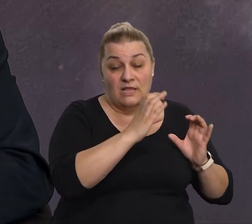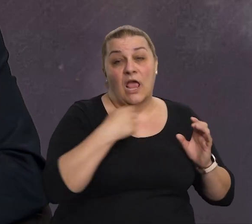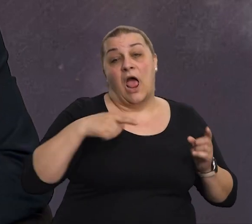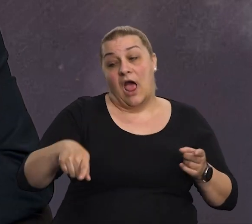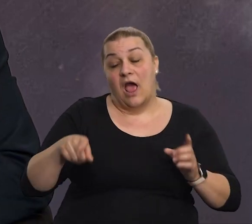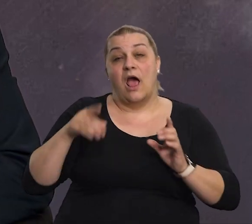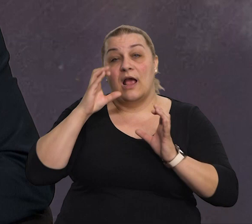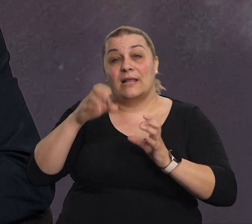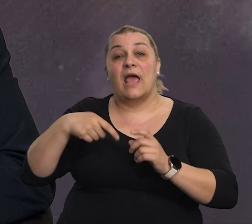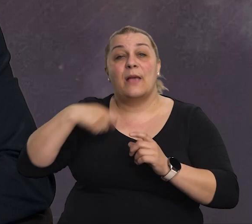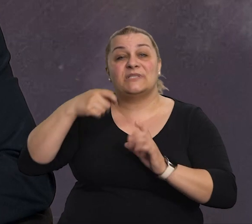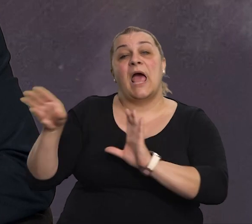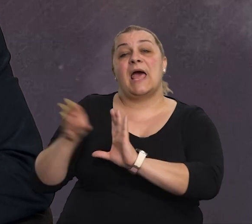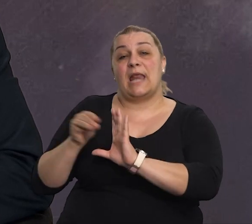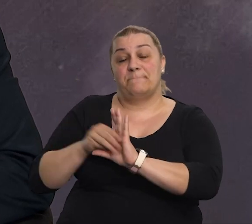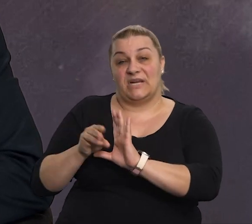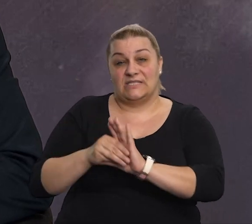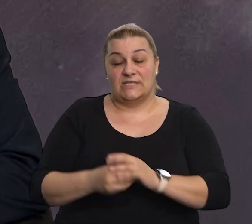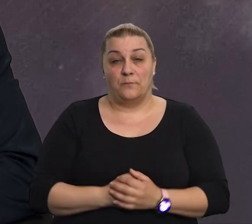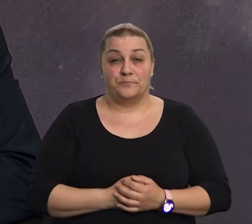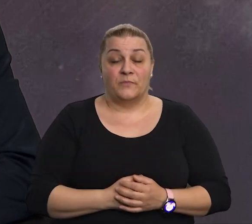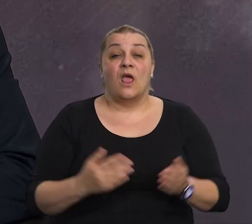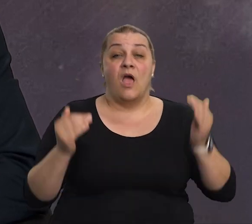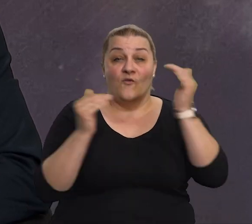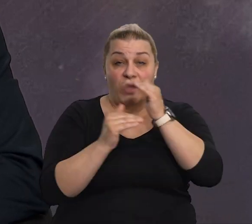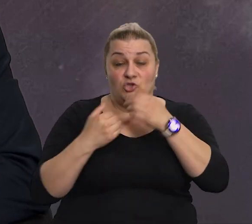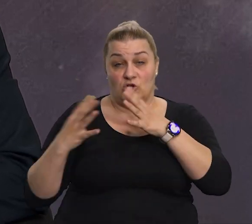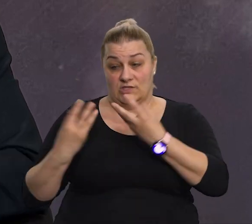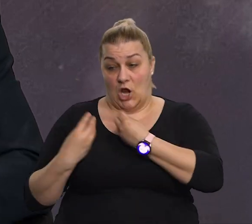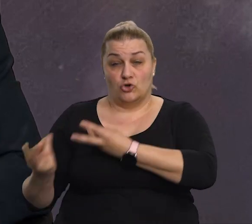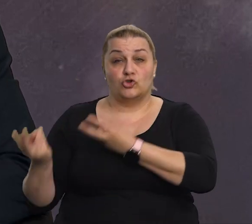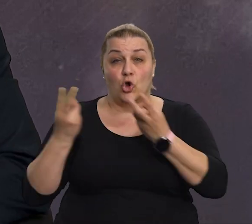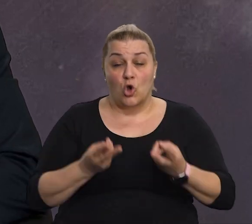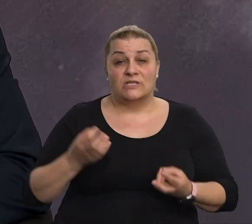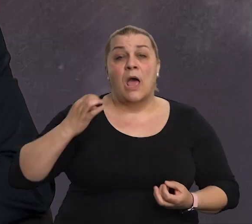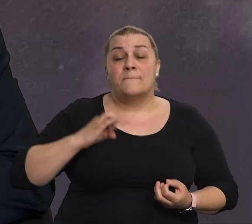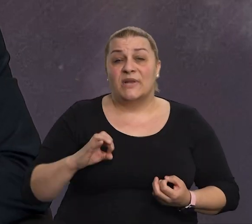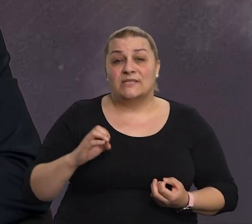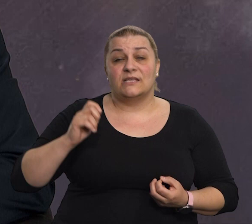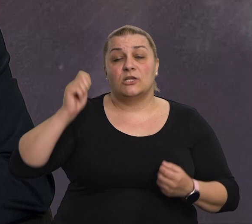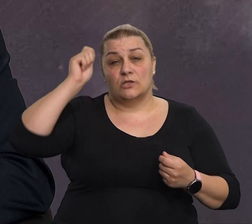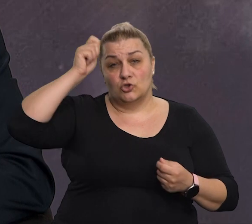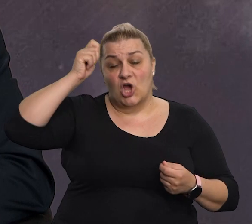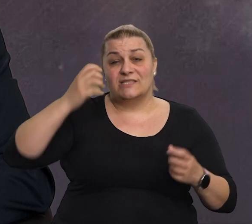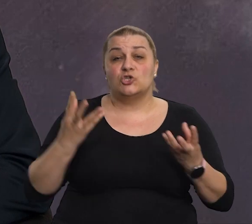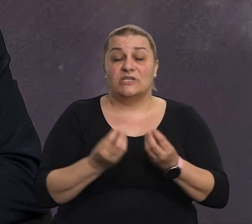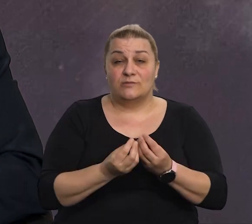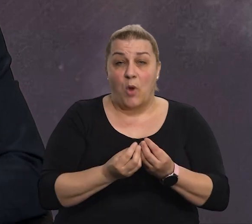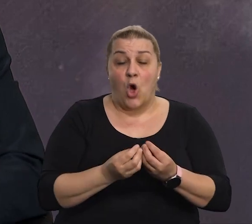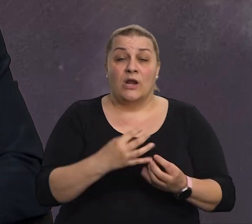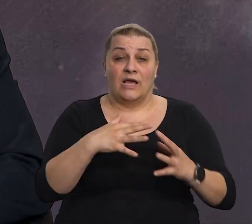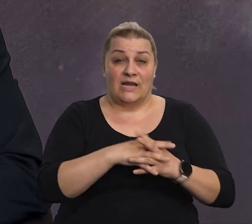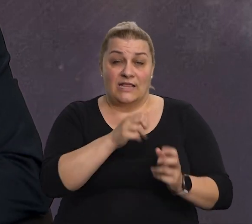jasno u našim reprezentacijima, već ja će naši naš gost je i pričatnik častničkog zbora grada splitali i